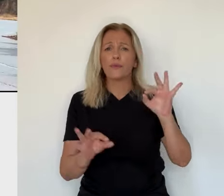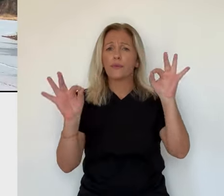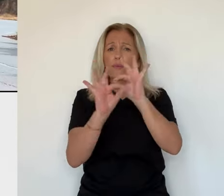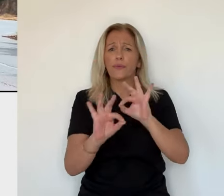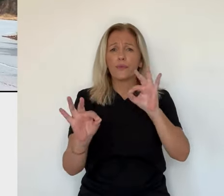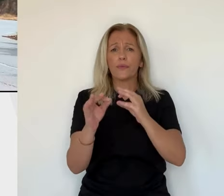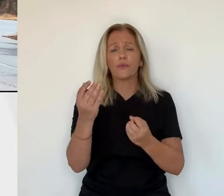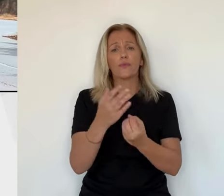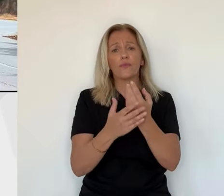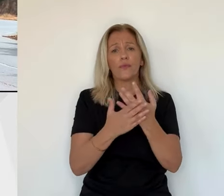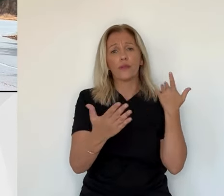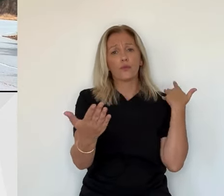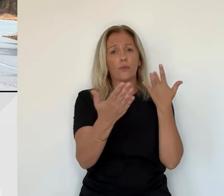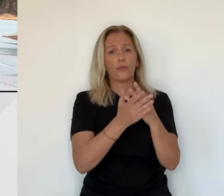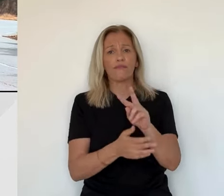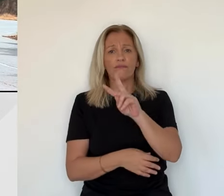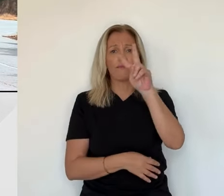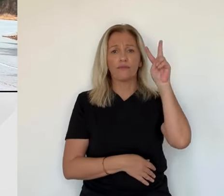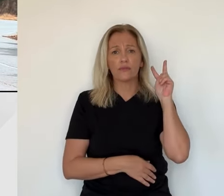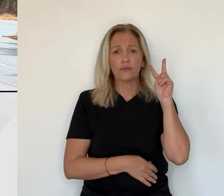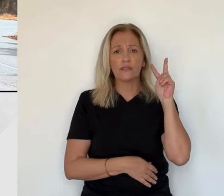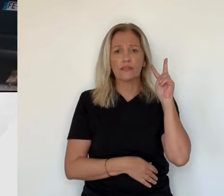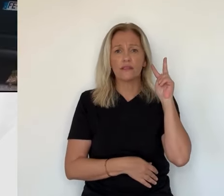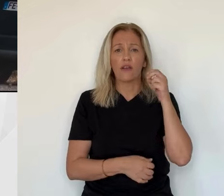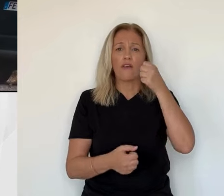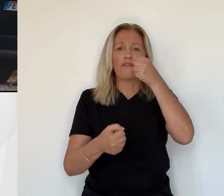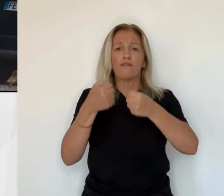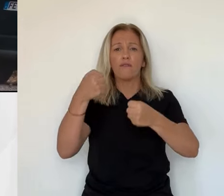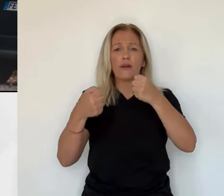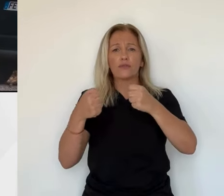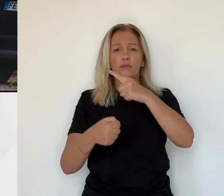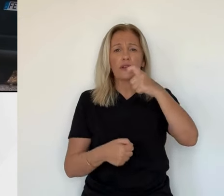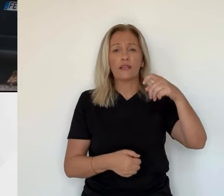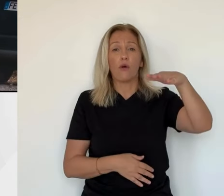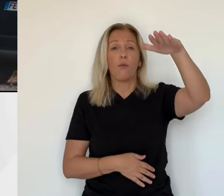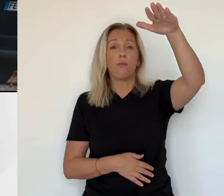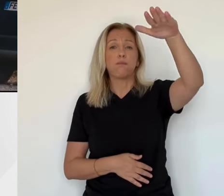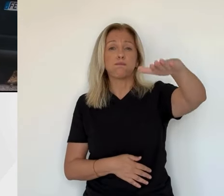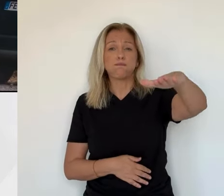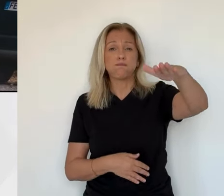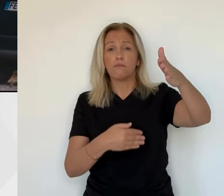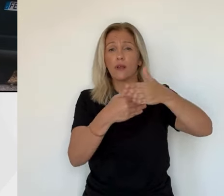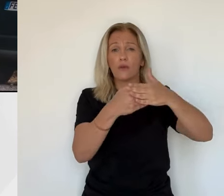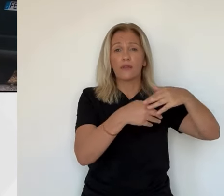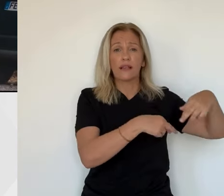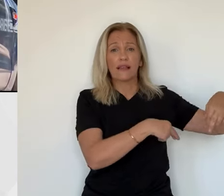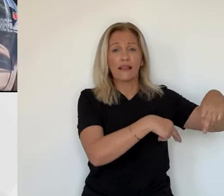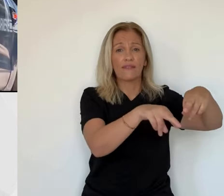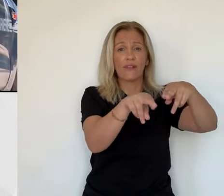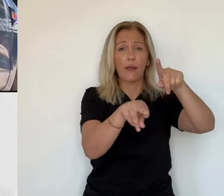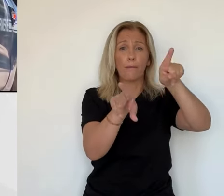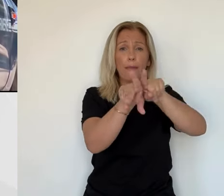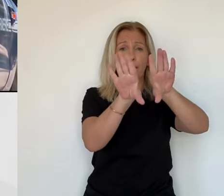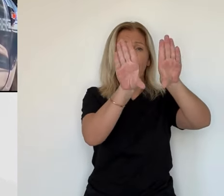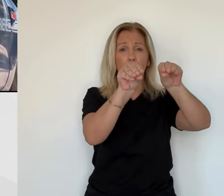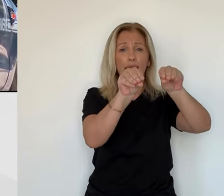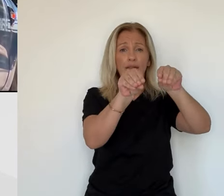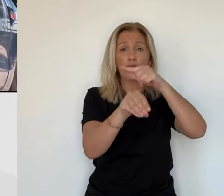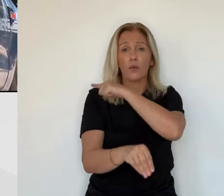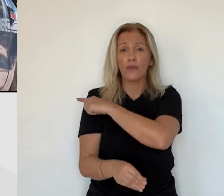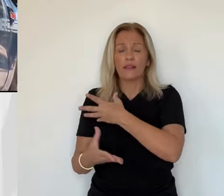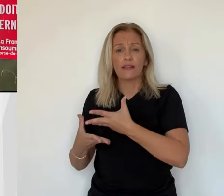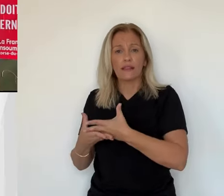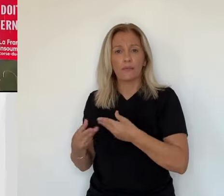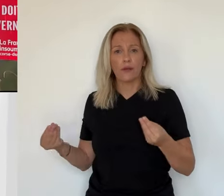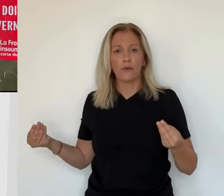que vous voyez derrière moi. Mais lui ne donne pas signe de vie. A l'intérieur, on retrouve son portable. Dès samedi soir, la brigade de gendarmerie de